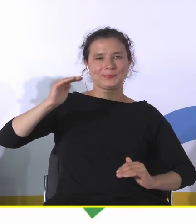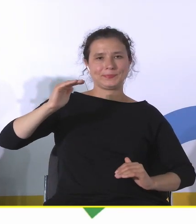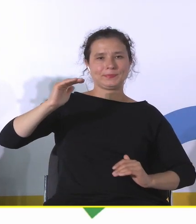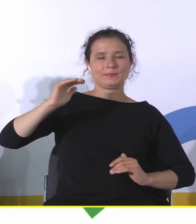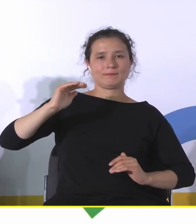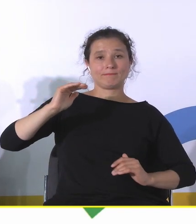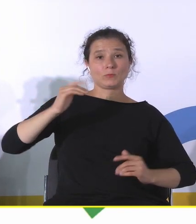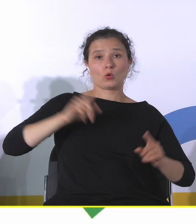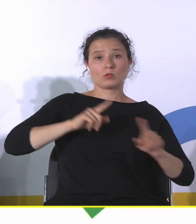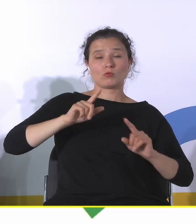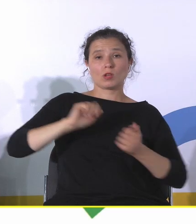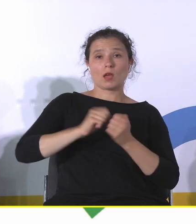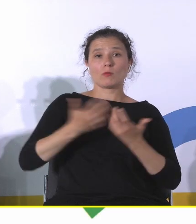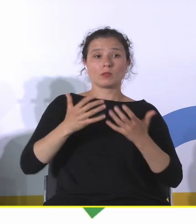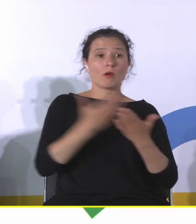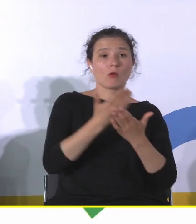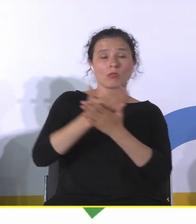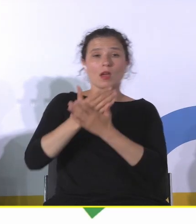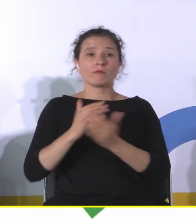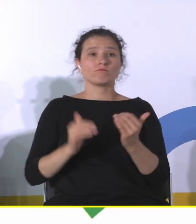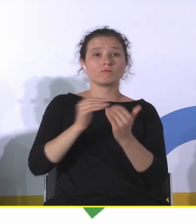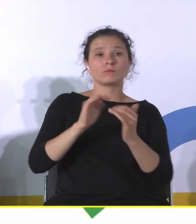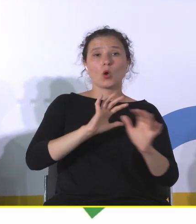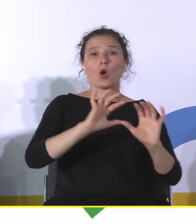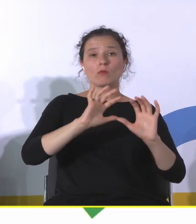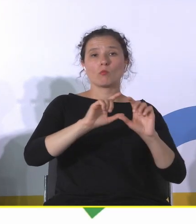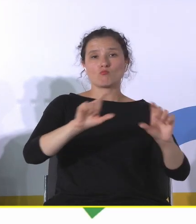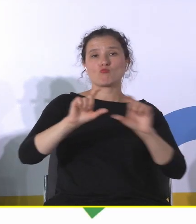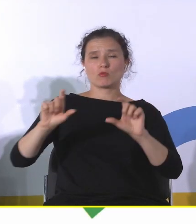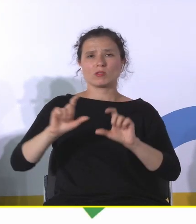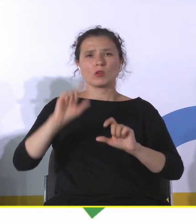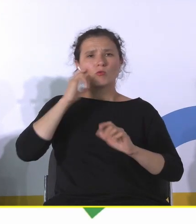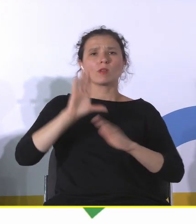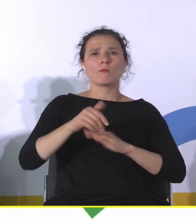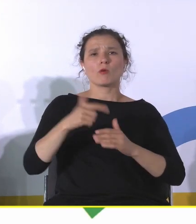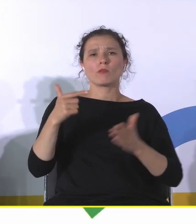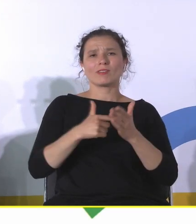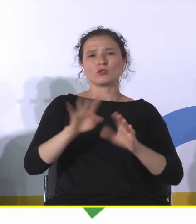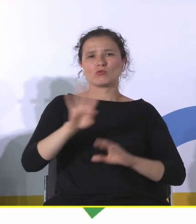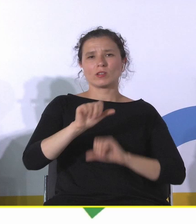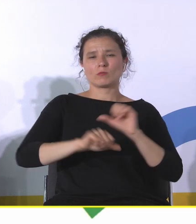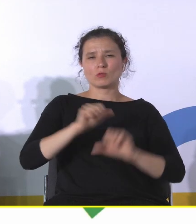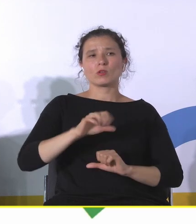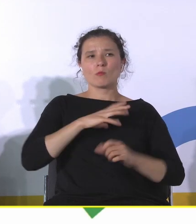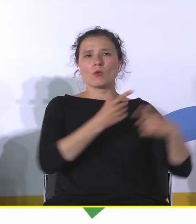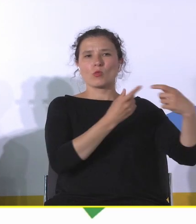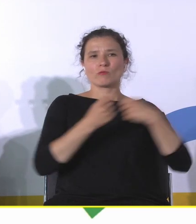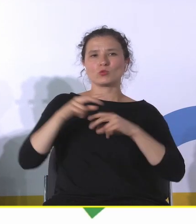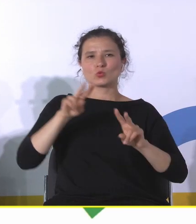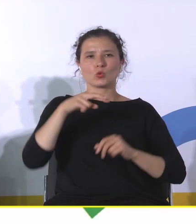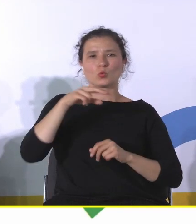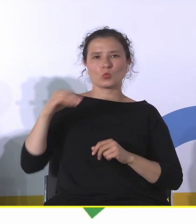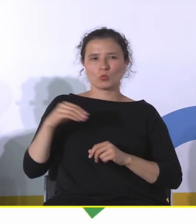odnawiać, adaptować te obiekty i szczególnie powiedziałabym po 2004 roku, gdzie na przykład były dostępne środków linie, te obiekty, które było widać, że